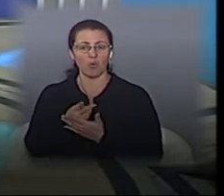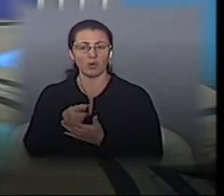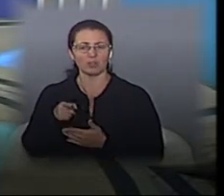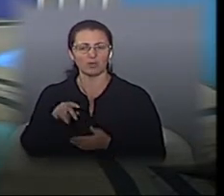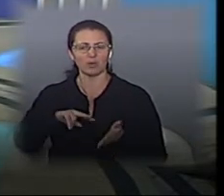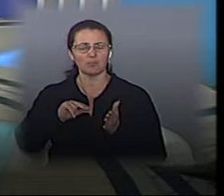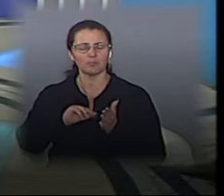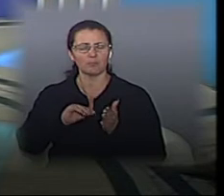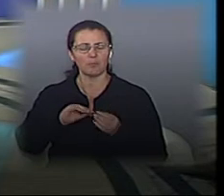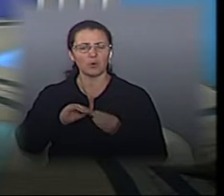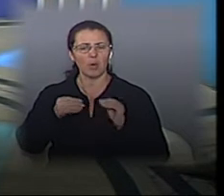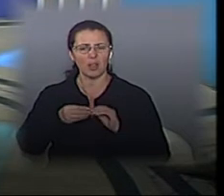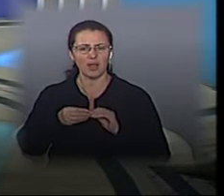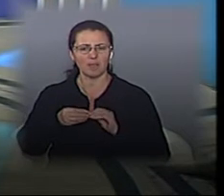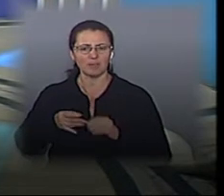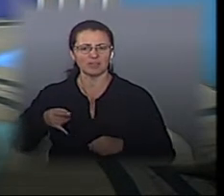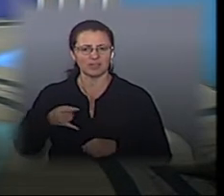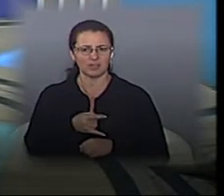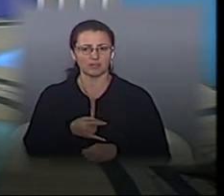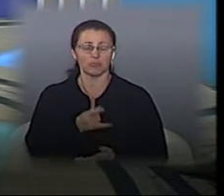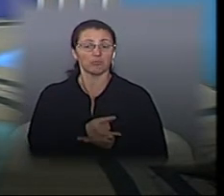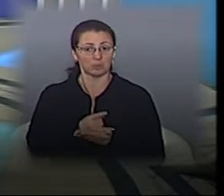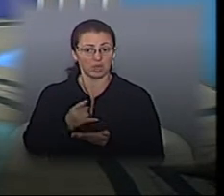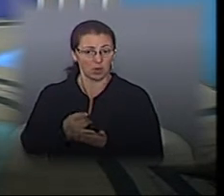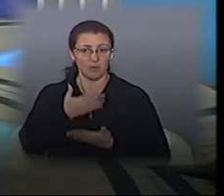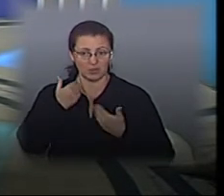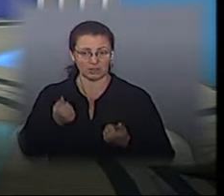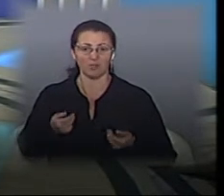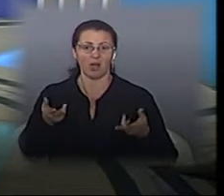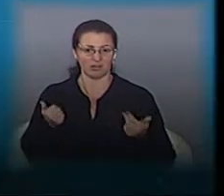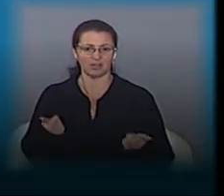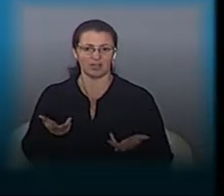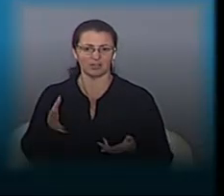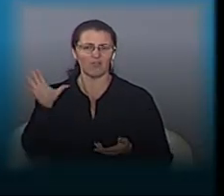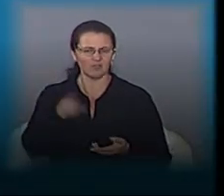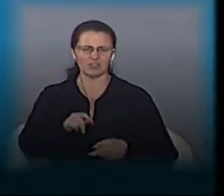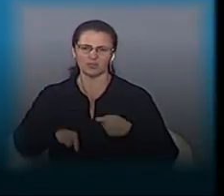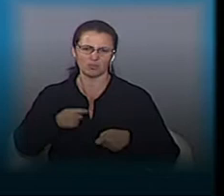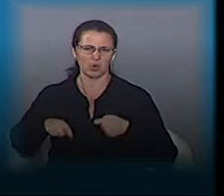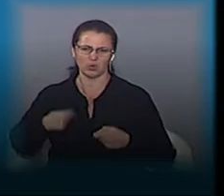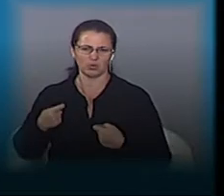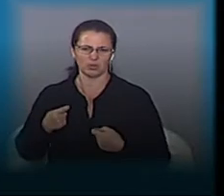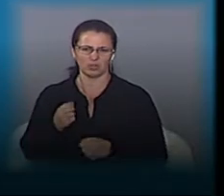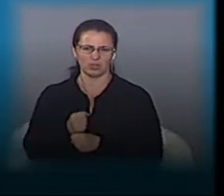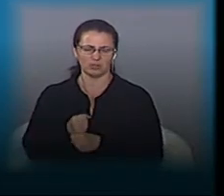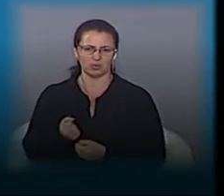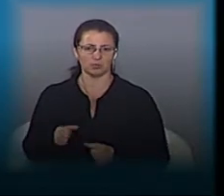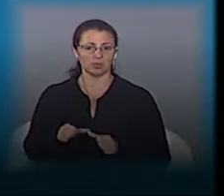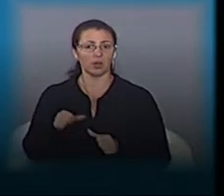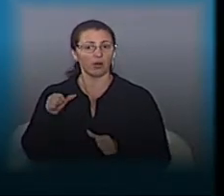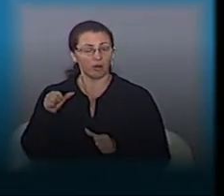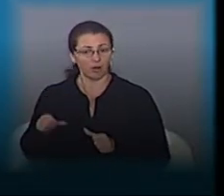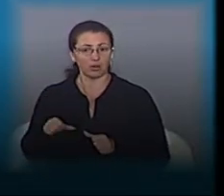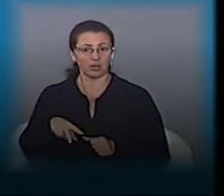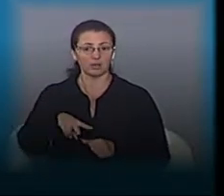заїзду. Так, парковок немає, немає де зупинятися, там всі з порушенням, до речі, тому і зупиняються. Окрім Личаківської?